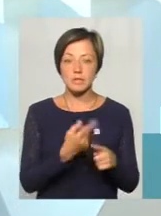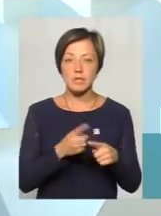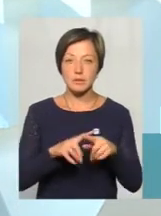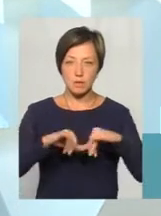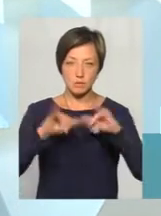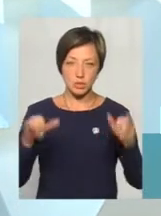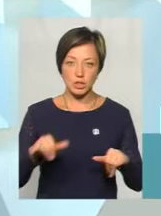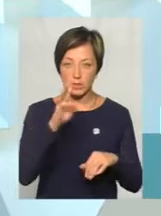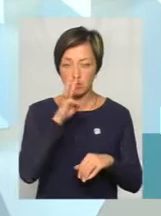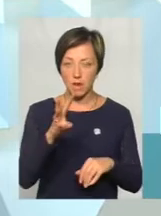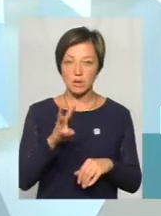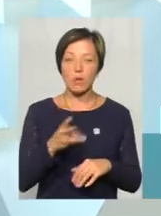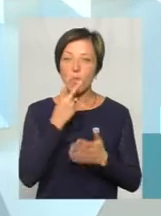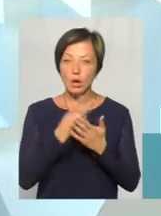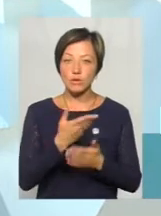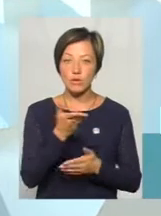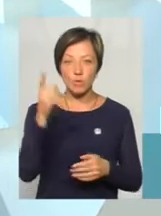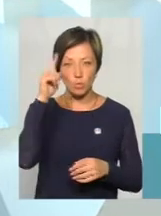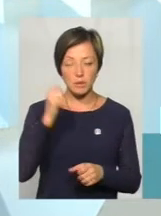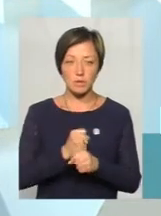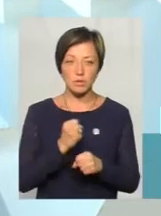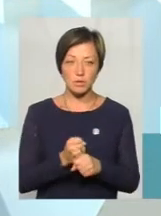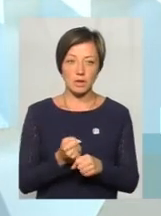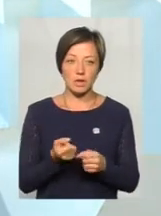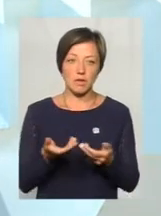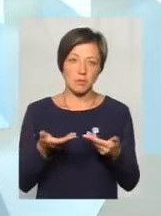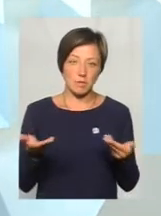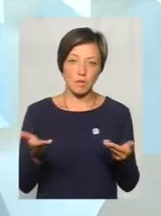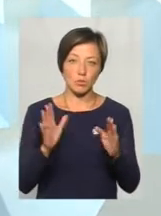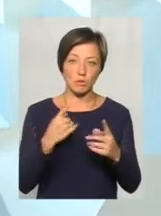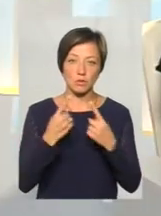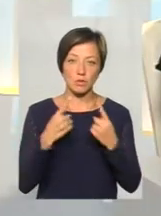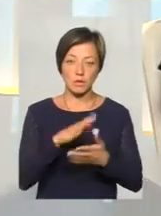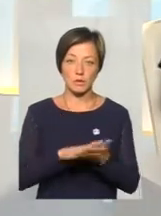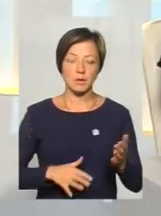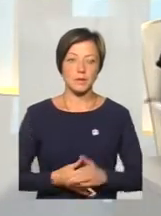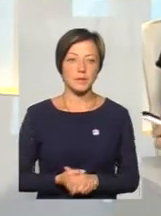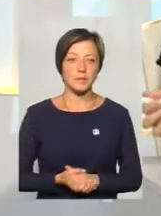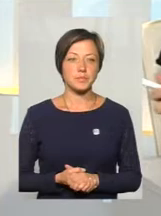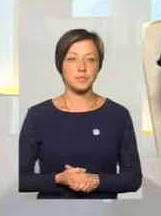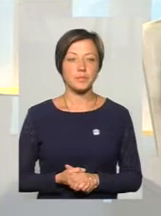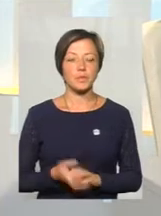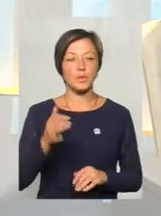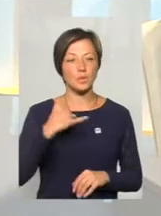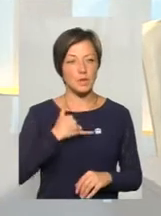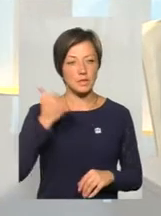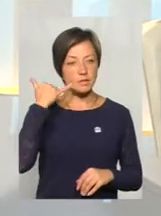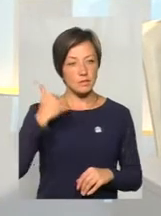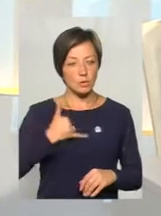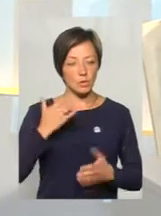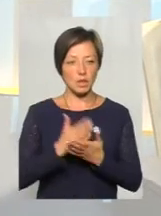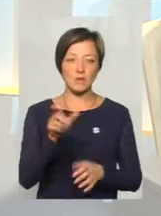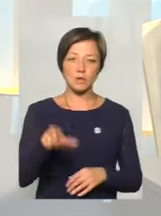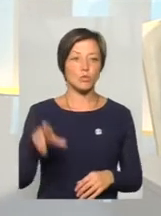збільшенням заробітної плати. Покажіть, що ви вмієте працювати, іншим буде розмови абсолютно. Дякую, пане Андрію. У нас вже є на зв'язку